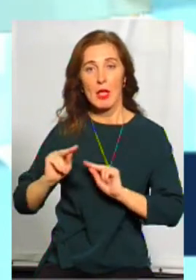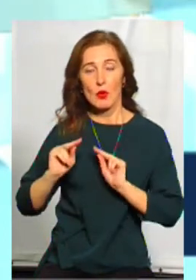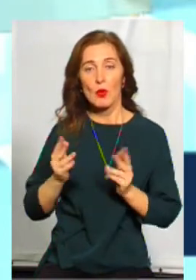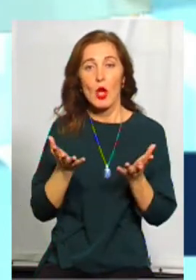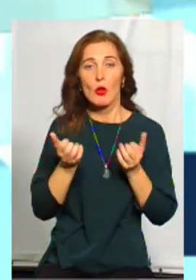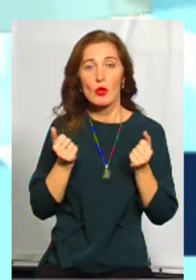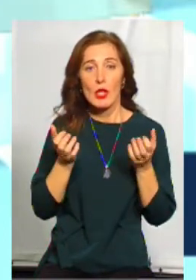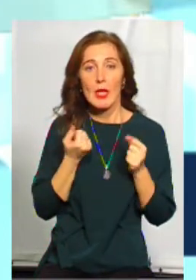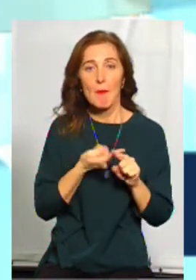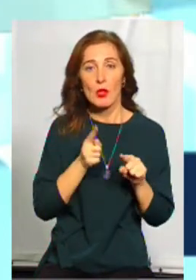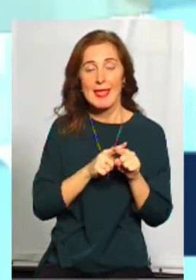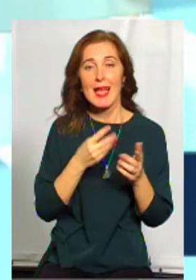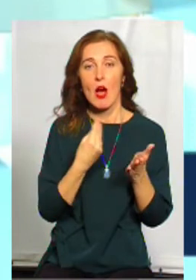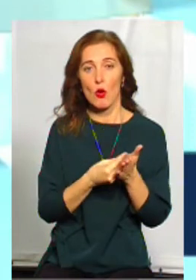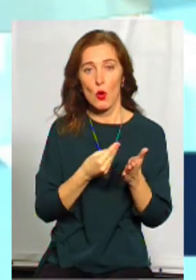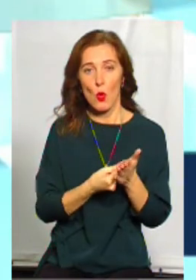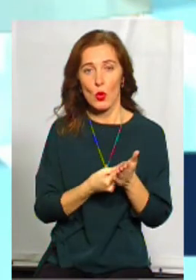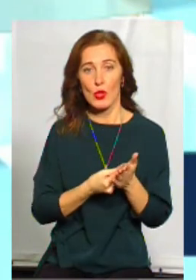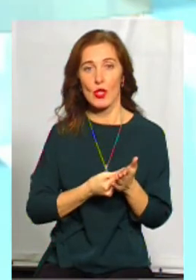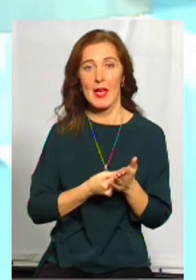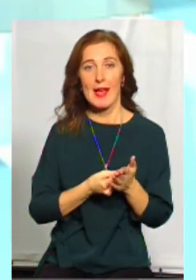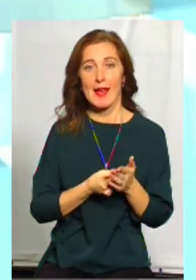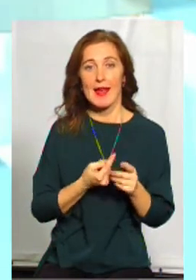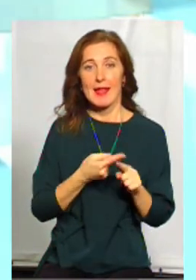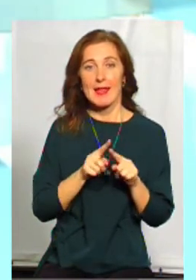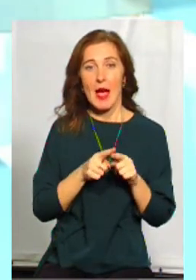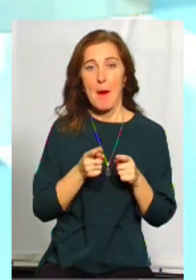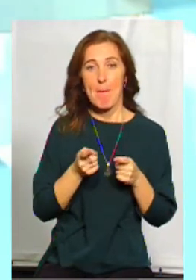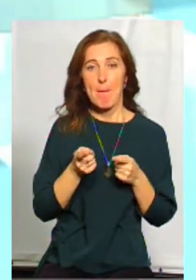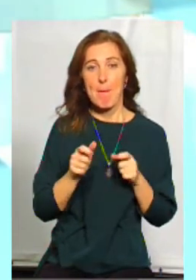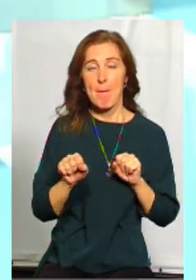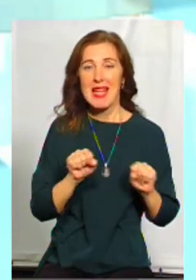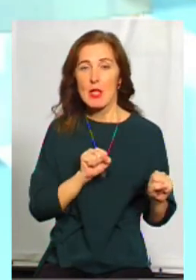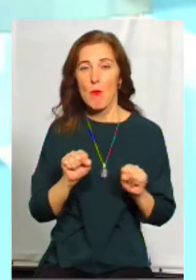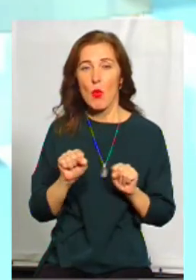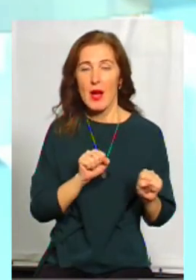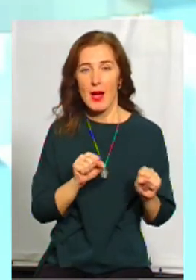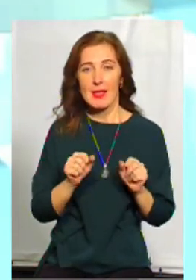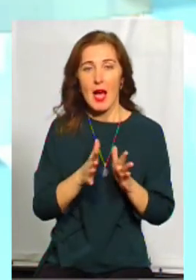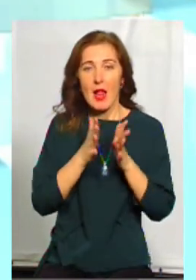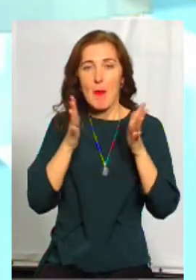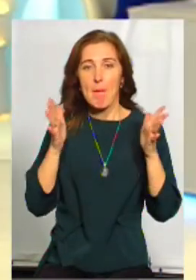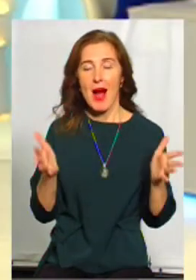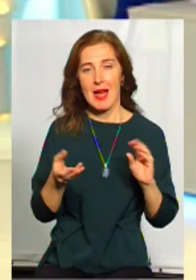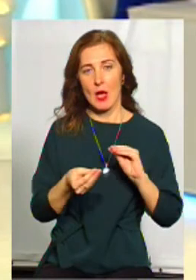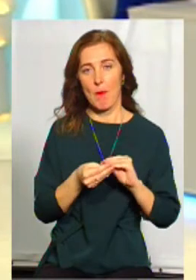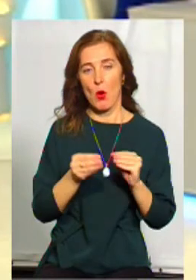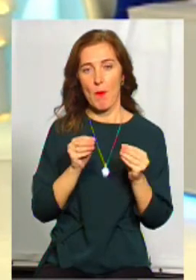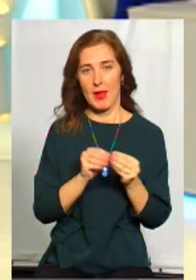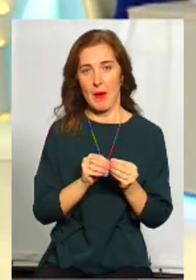розжарювання суспільної думки, і маніпуляція, насправді, від таких глобальних проблем. От така,